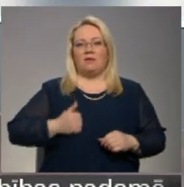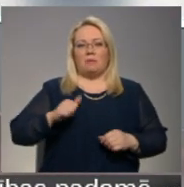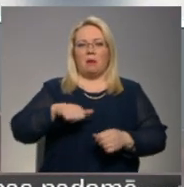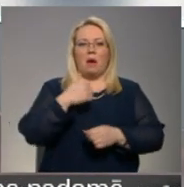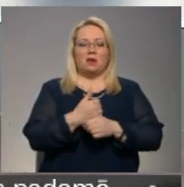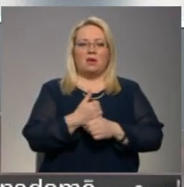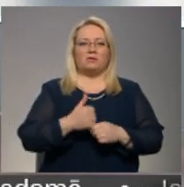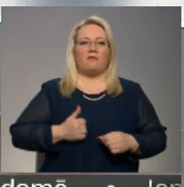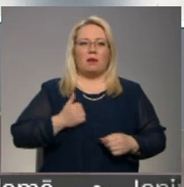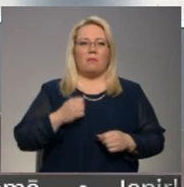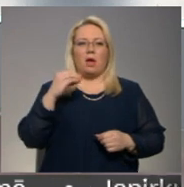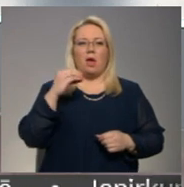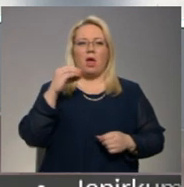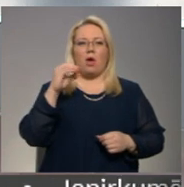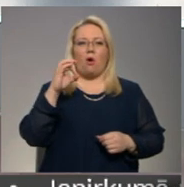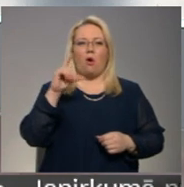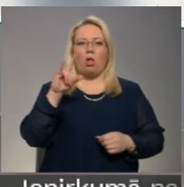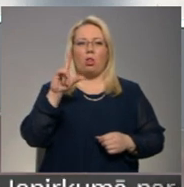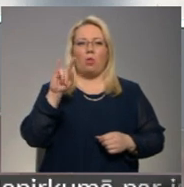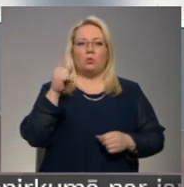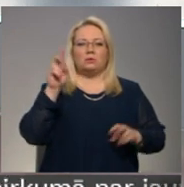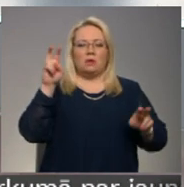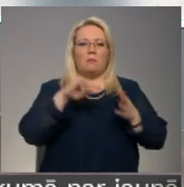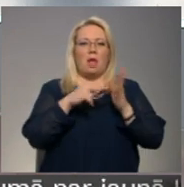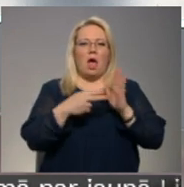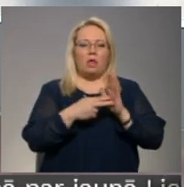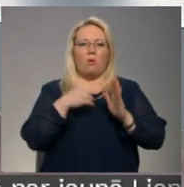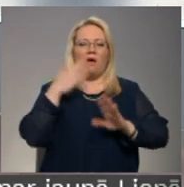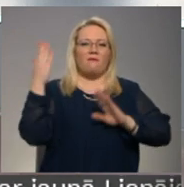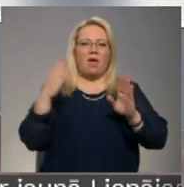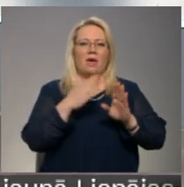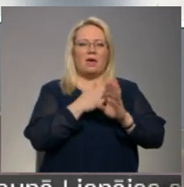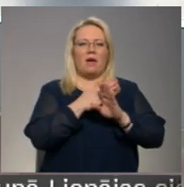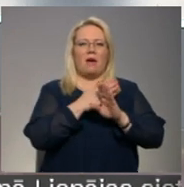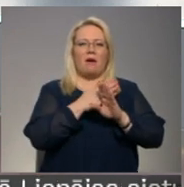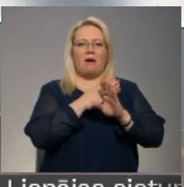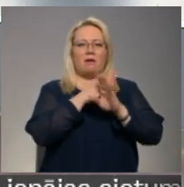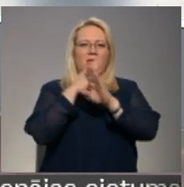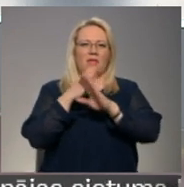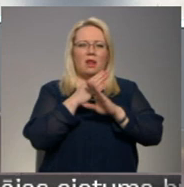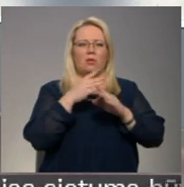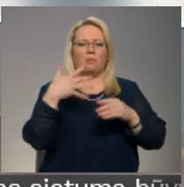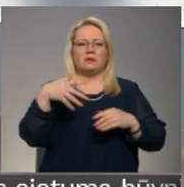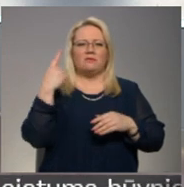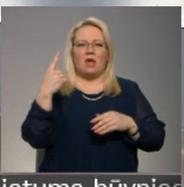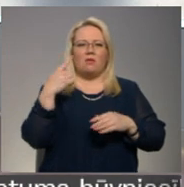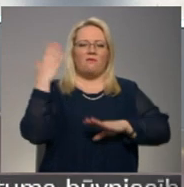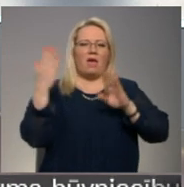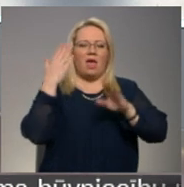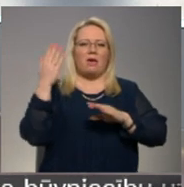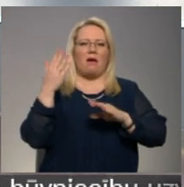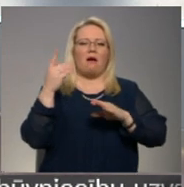pārsāvošais uzņēmums Eulus plāno vēju parku ar 51 vēju ģeneratoru uzbūvēt dobels un tukumu novadā.